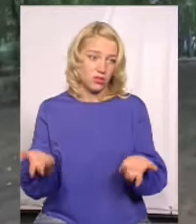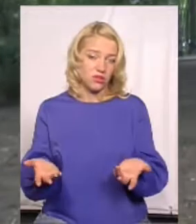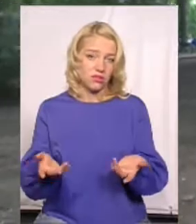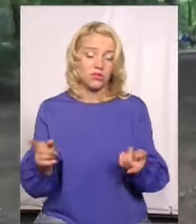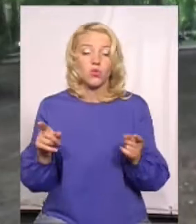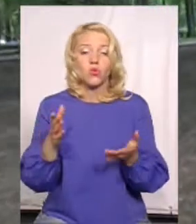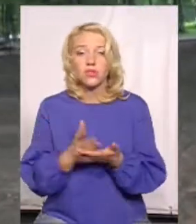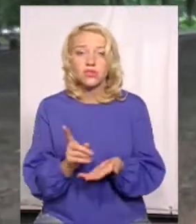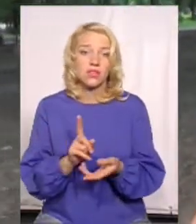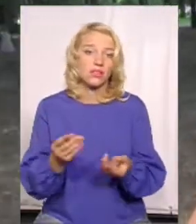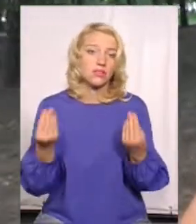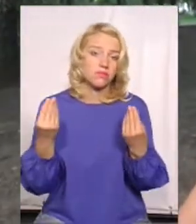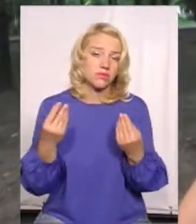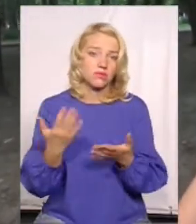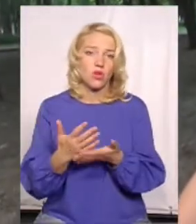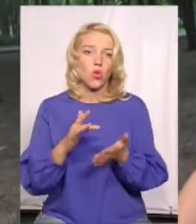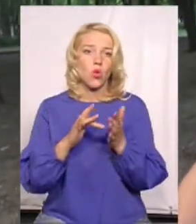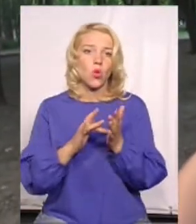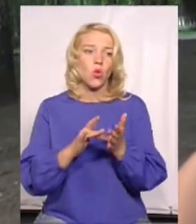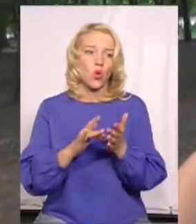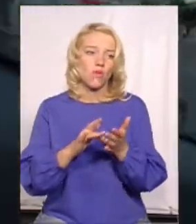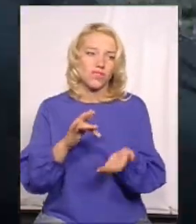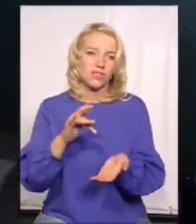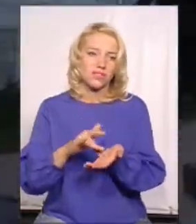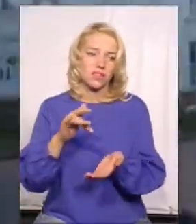либідь-плаза.